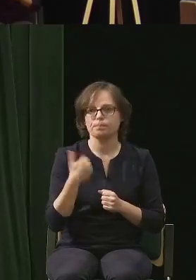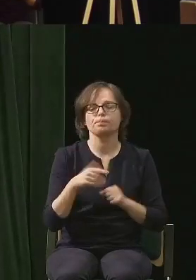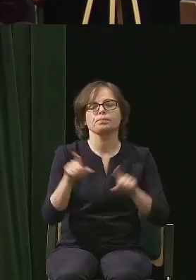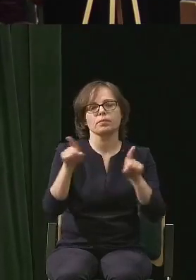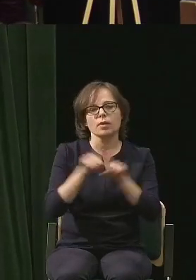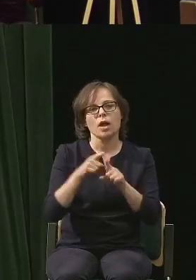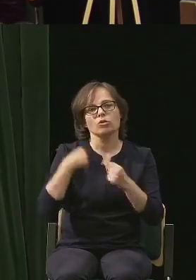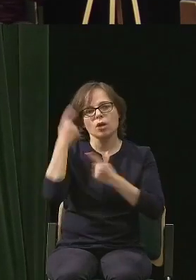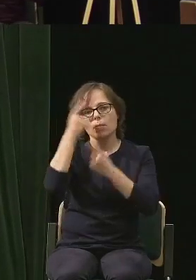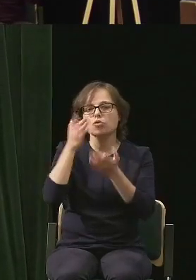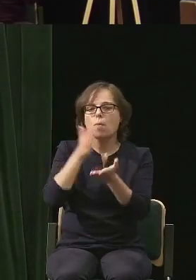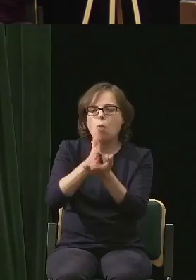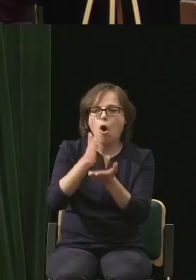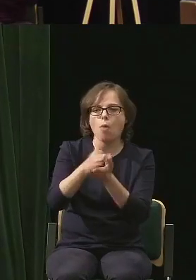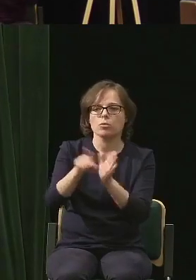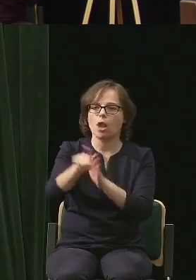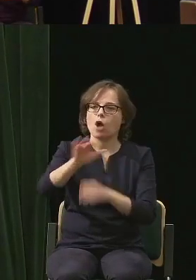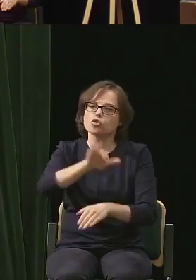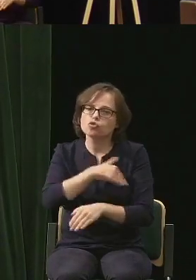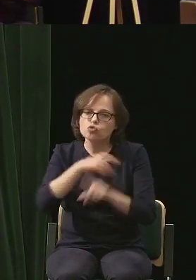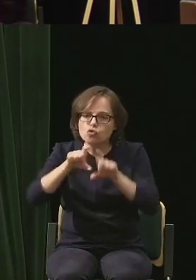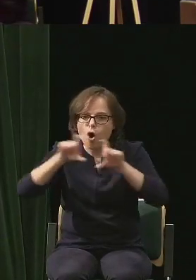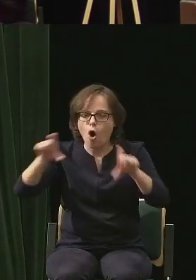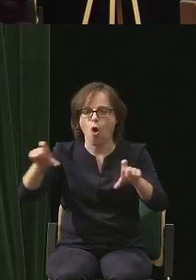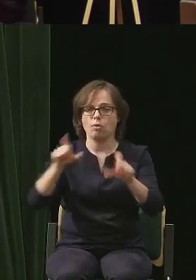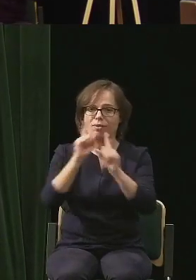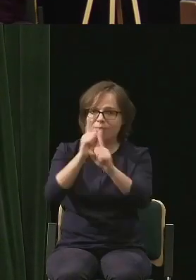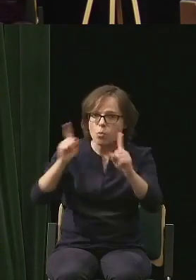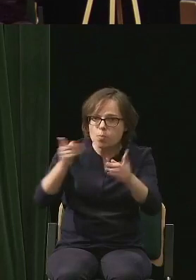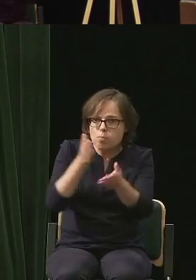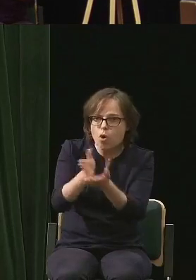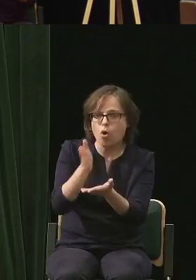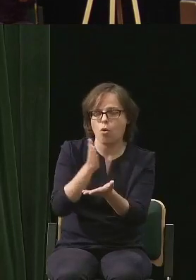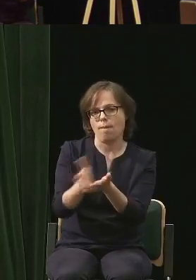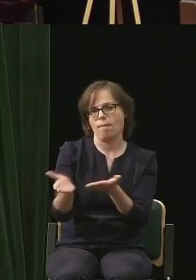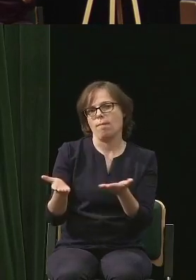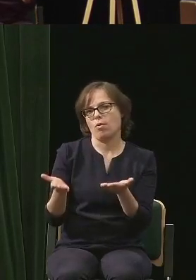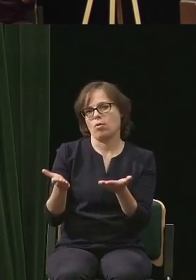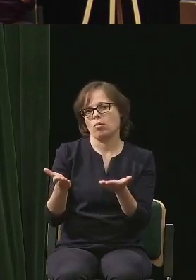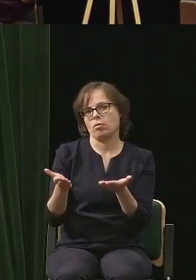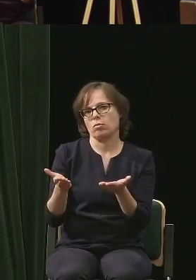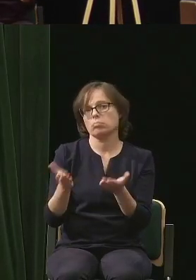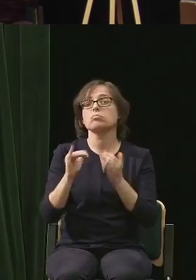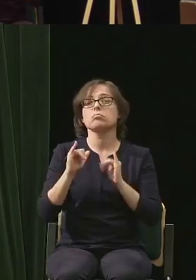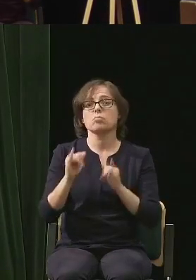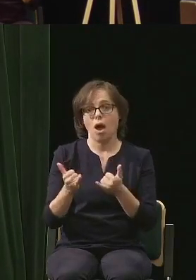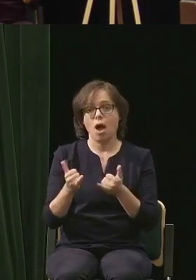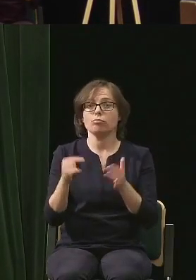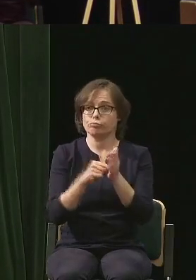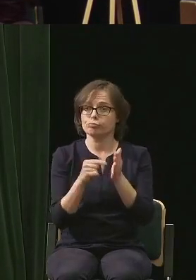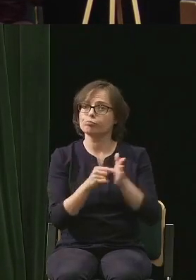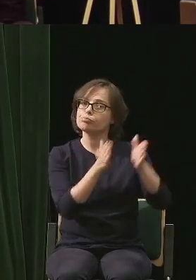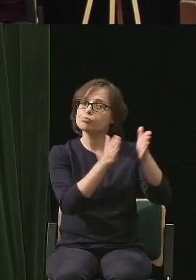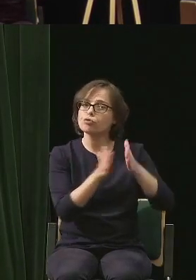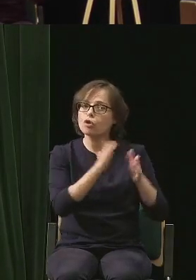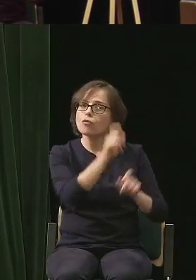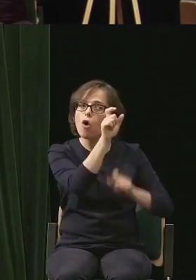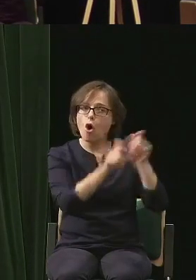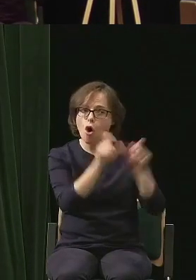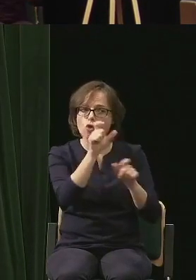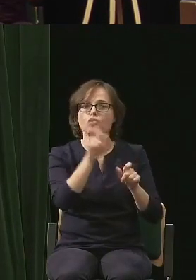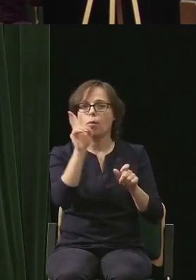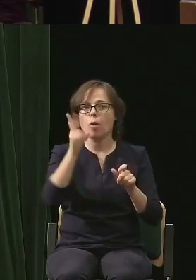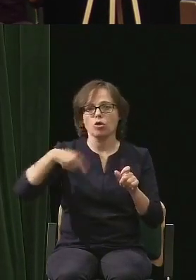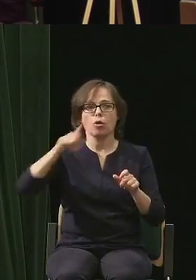szkole, pomoc nauczycielom właśnie poprzez przygotowanie właśnie osób, którym wierzymy,